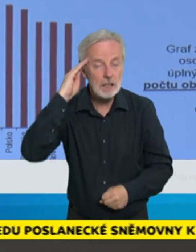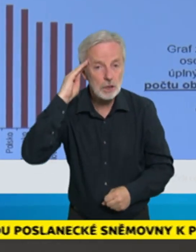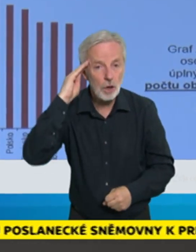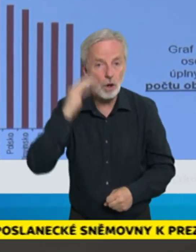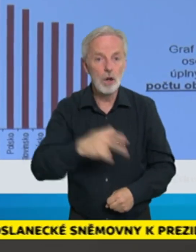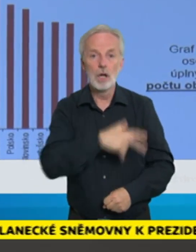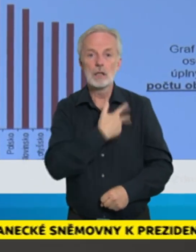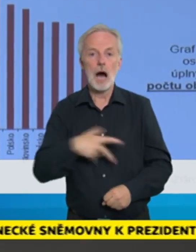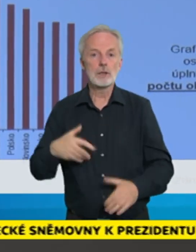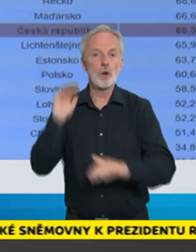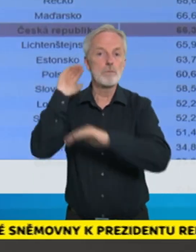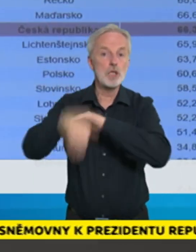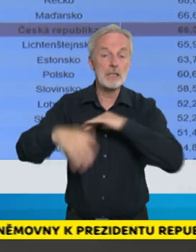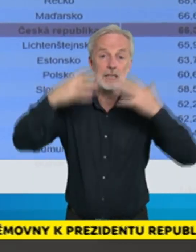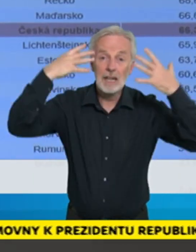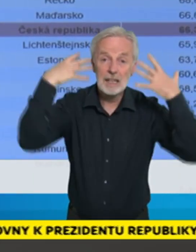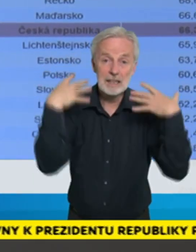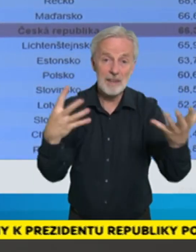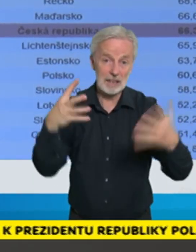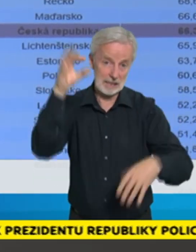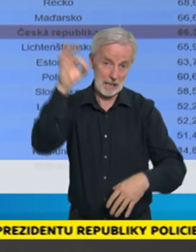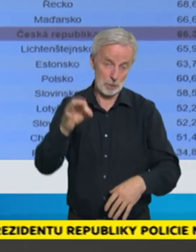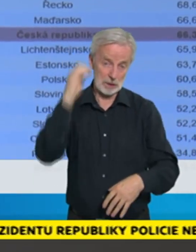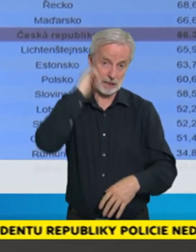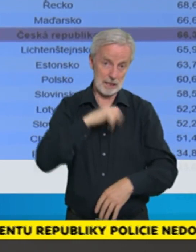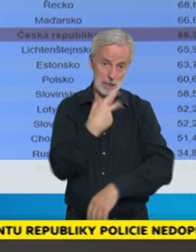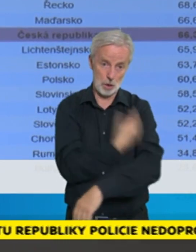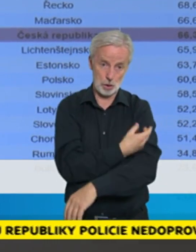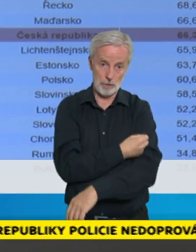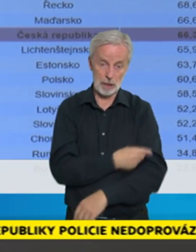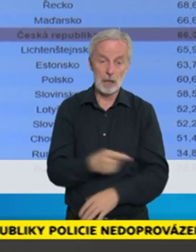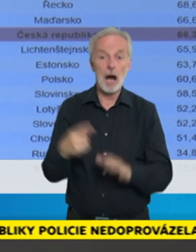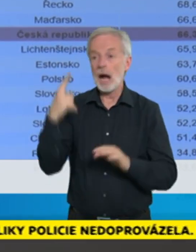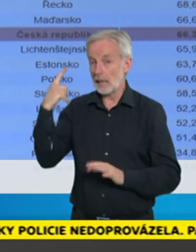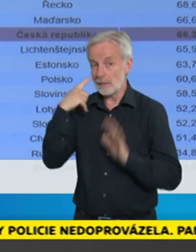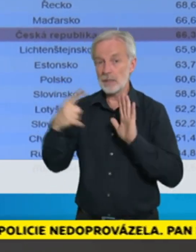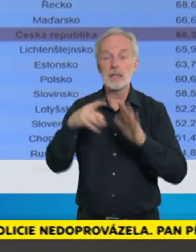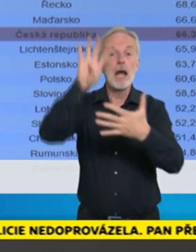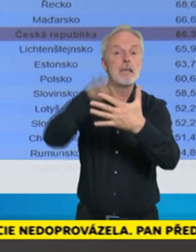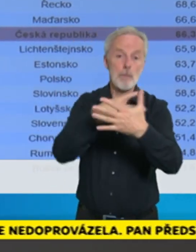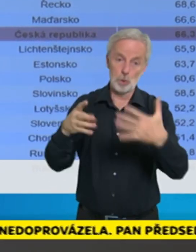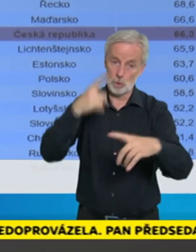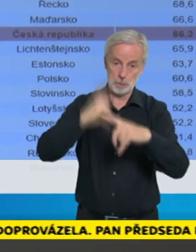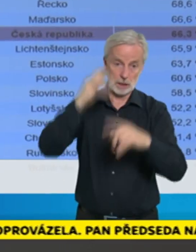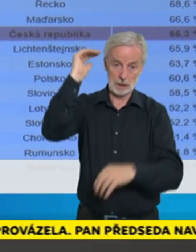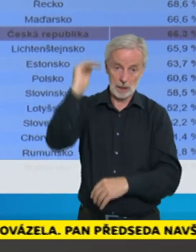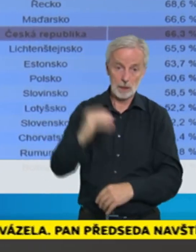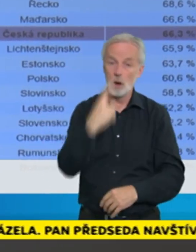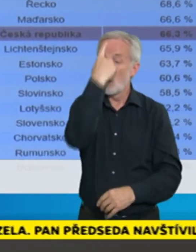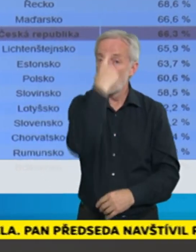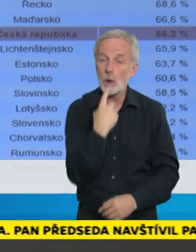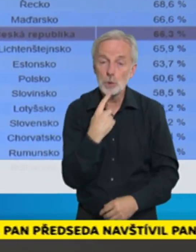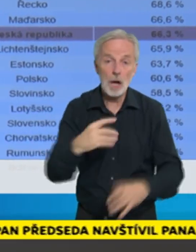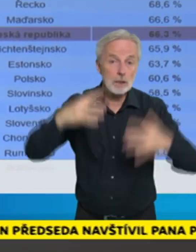90%. Já jsem to vzal takhle ještě v tabuluce, aby to bylo úplně čitelné do čísel. Portugalsko, 91%.